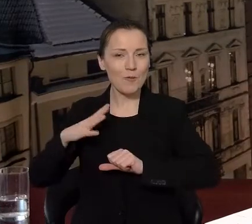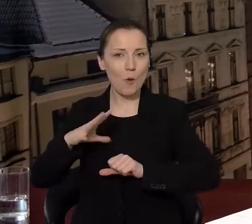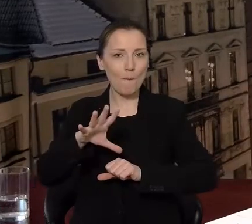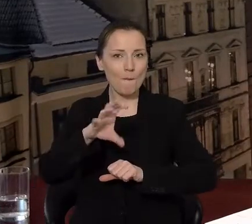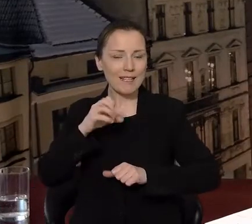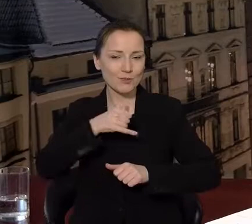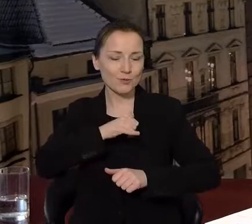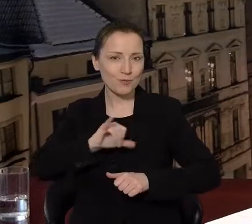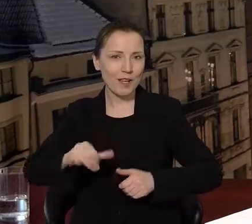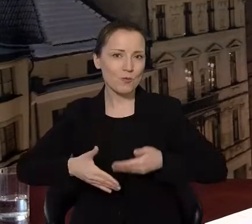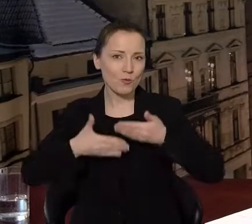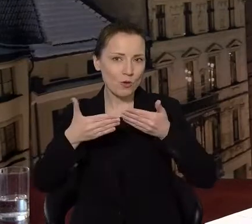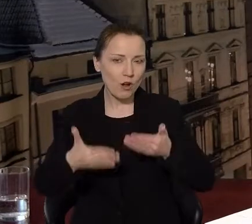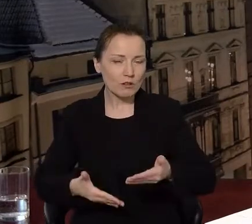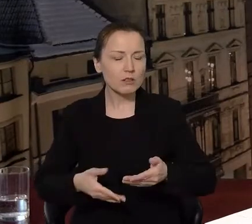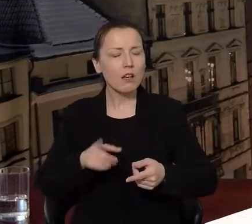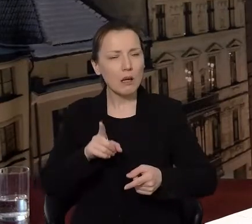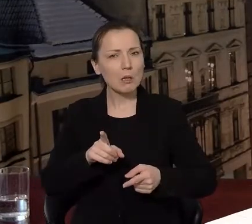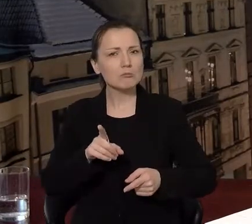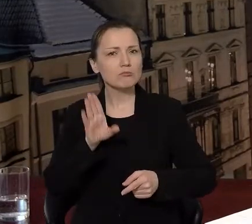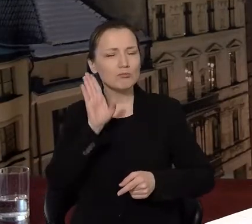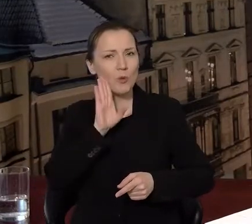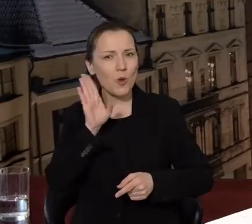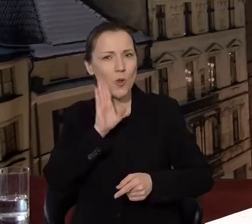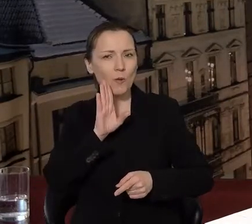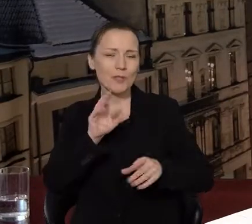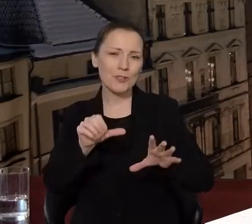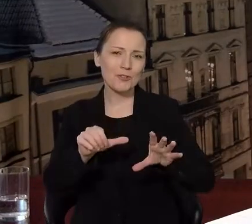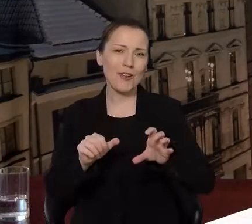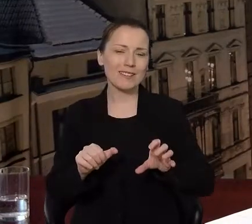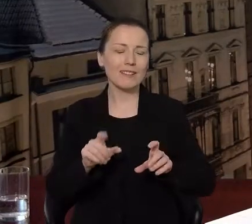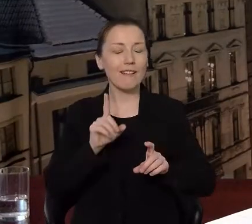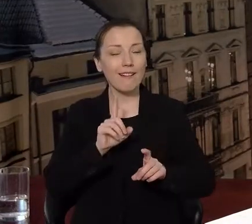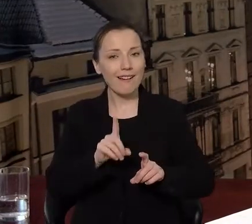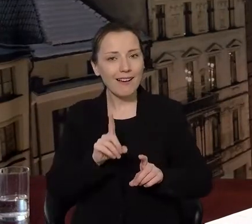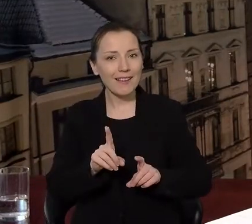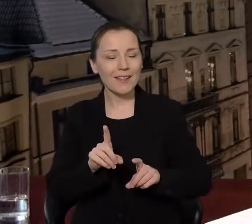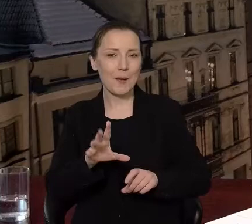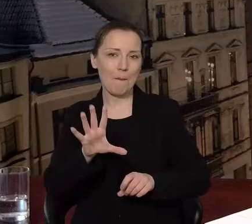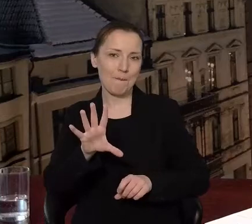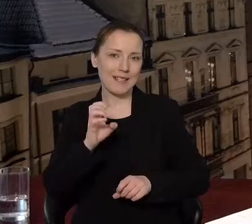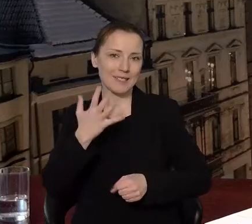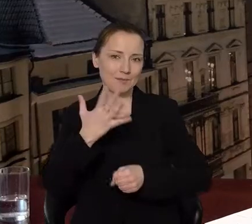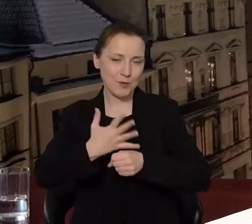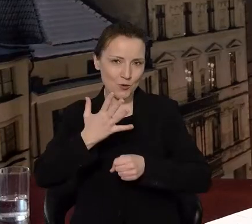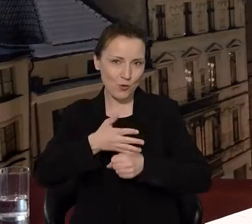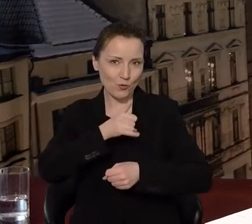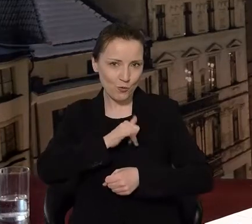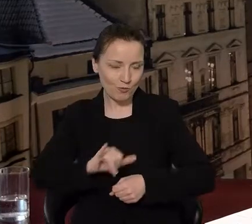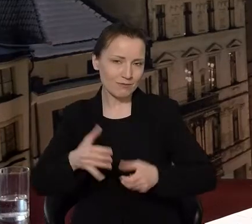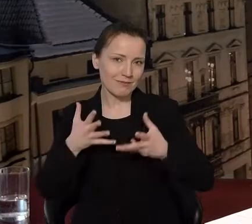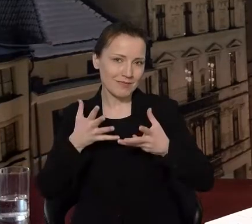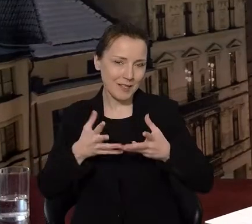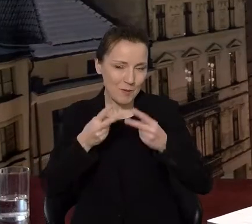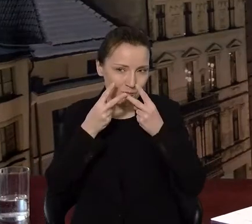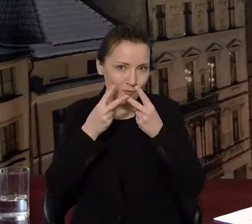urodzin. Pewnie podobnie będzie przy sześćsetnej, ale pięćset pięćdziesiątą też chcemy zauważyć, też chcemy pokazać,